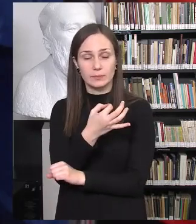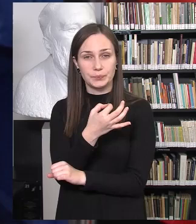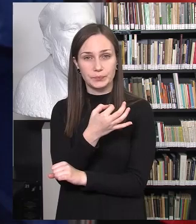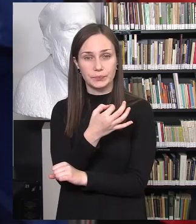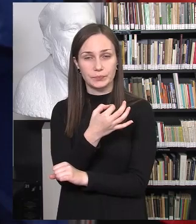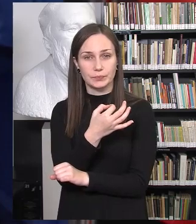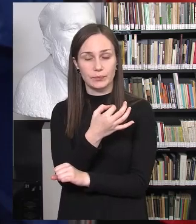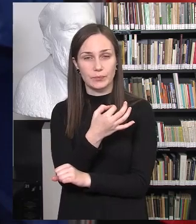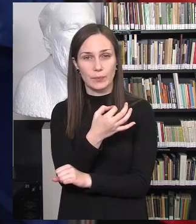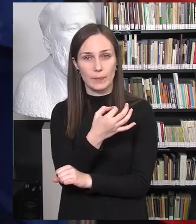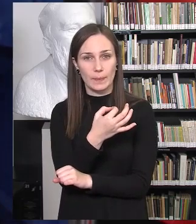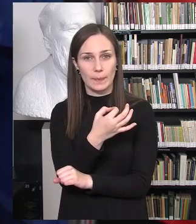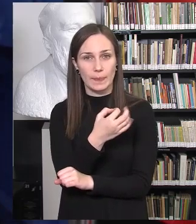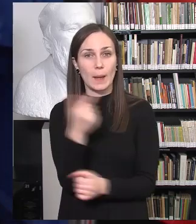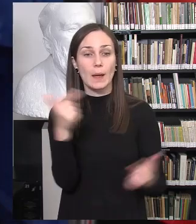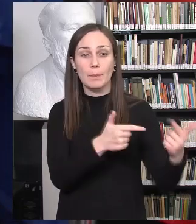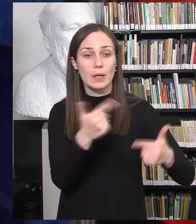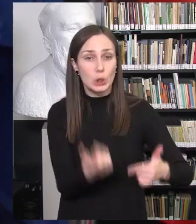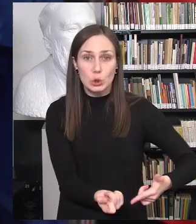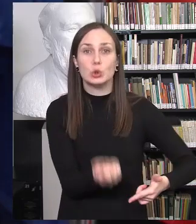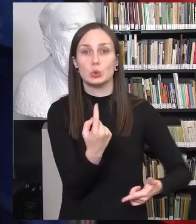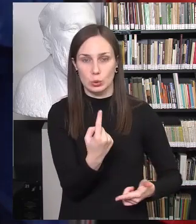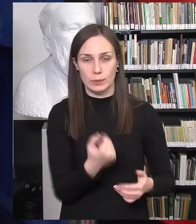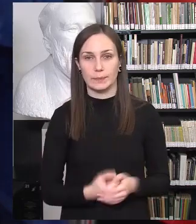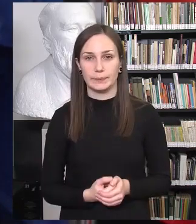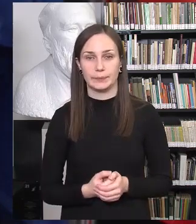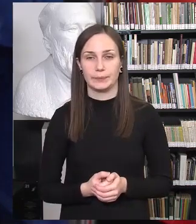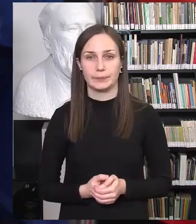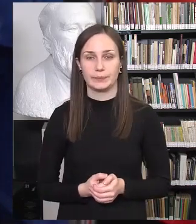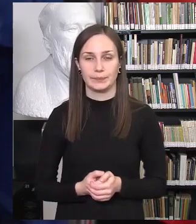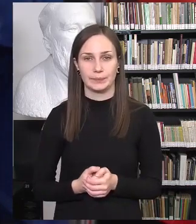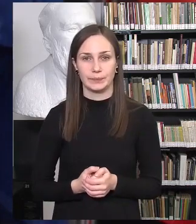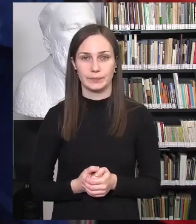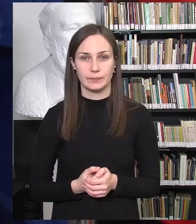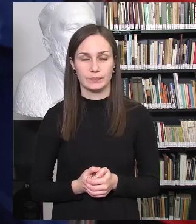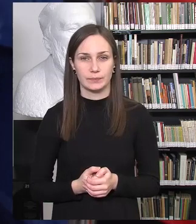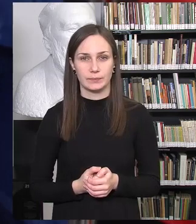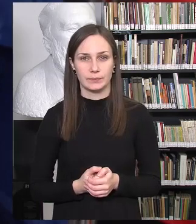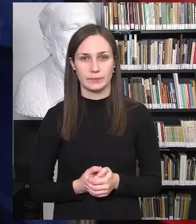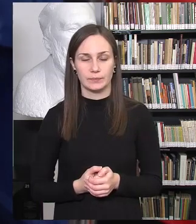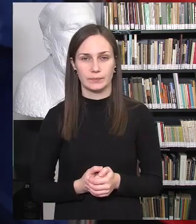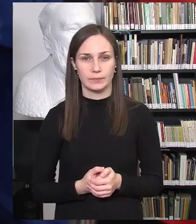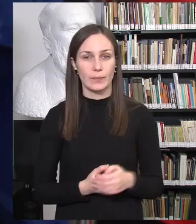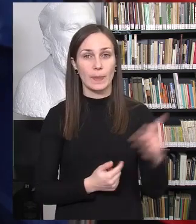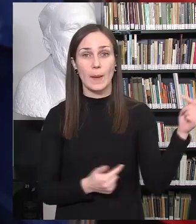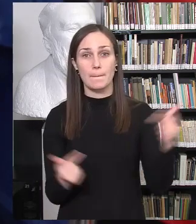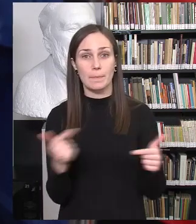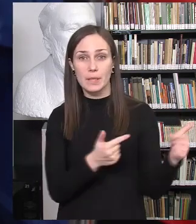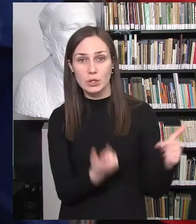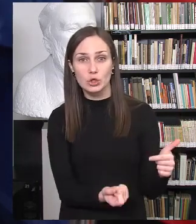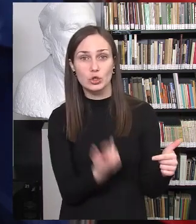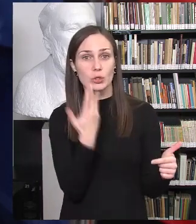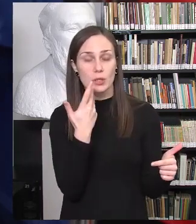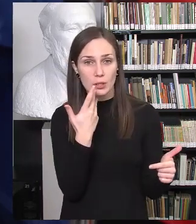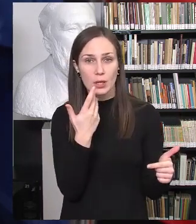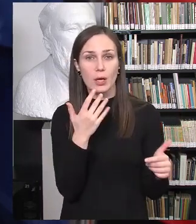kodėl, iš kur patyčias atsiranda. Tai aišku, kad patyčias yra tada, kai